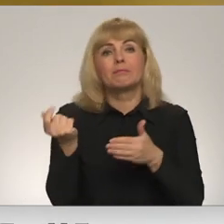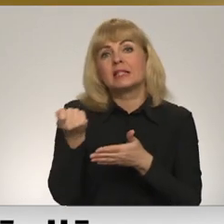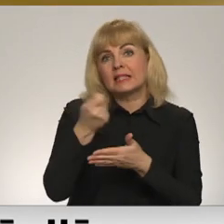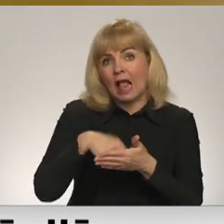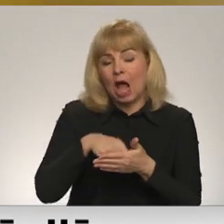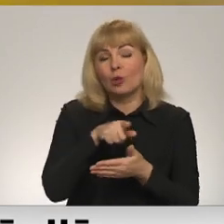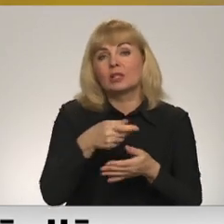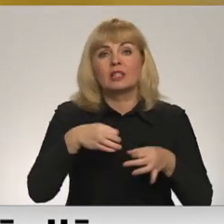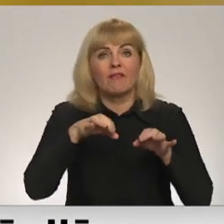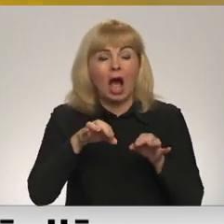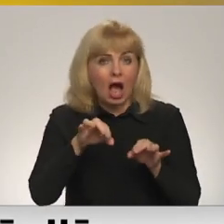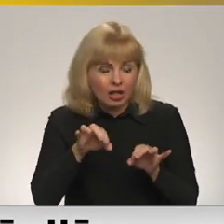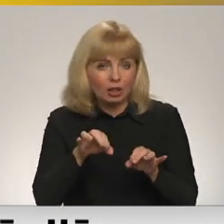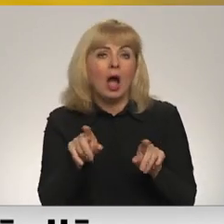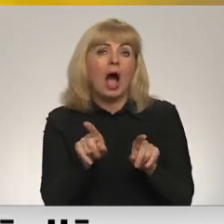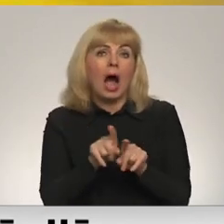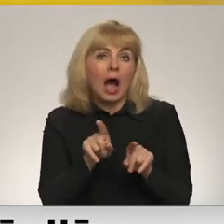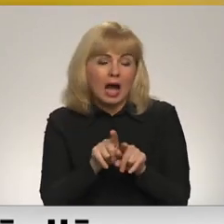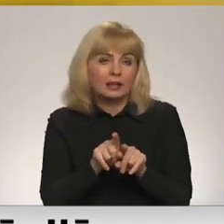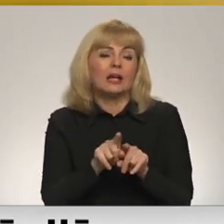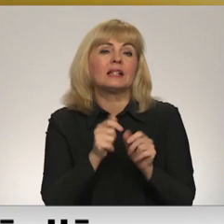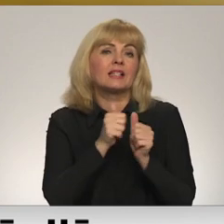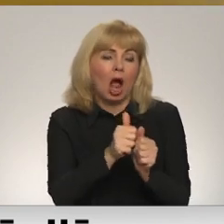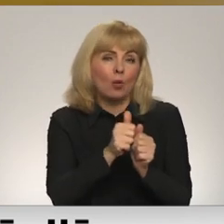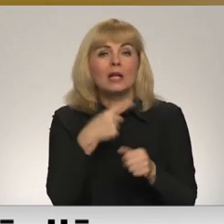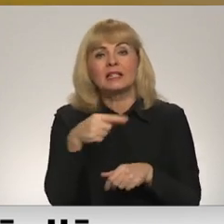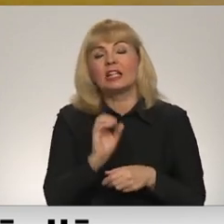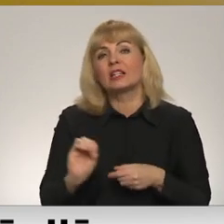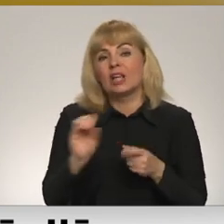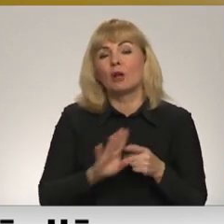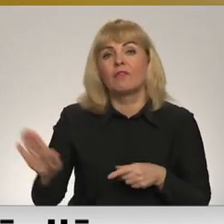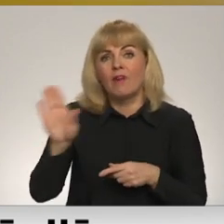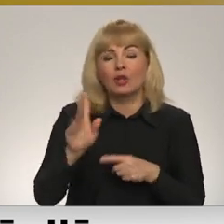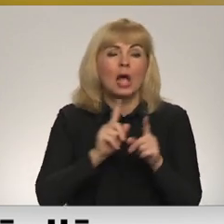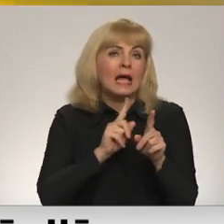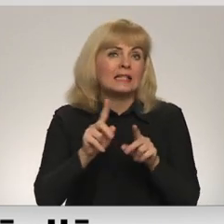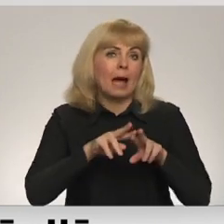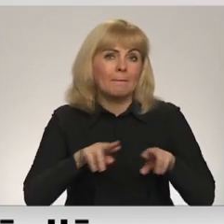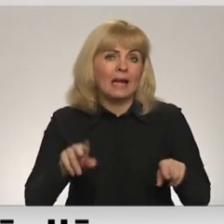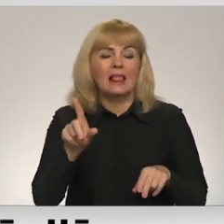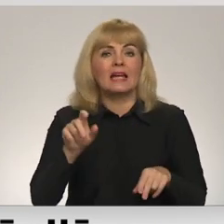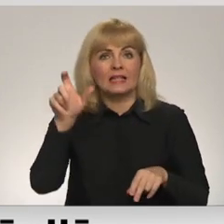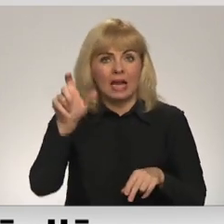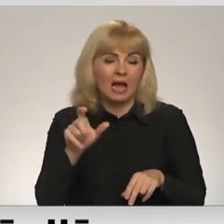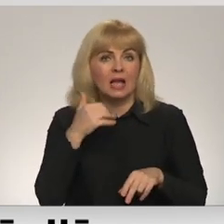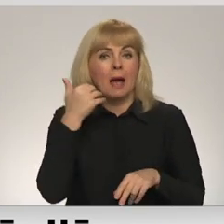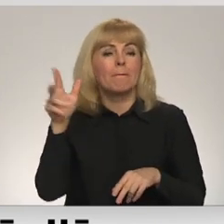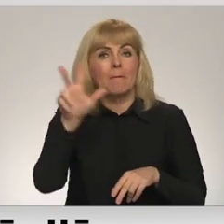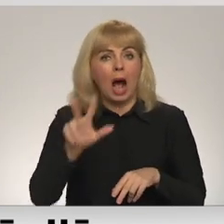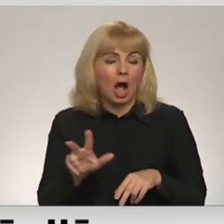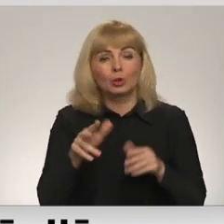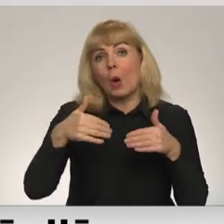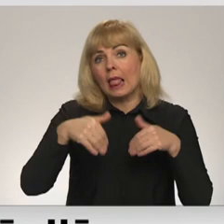bijis, lai šādu soli spēr arī citas Eiropas valstis. Satiksmes ministrs Tālis Linkaitis tāsta, ka Baltijas valstis